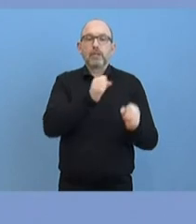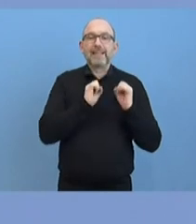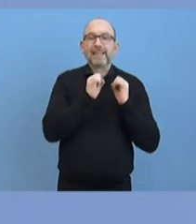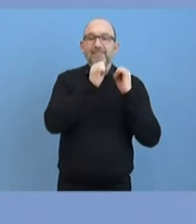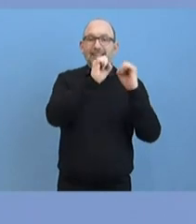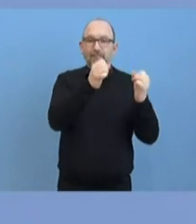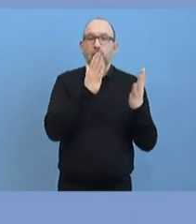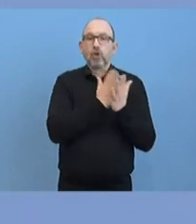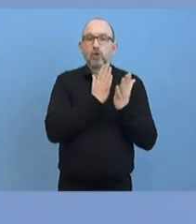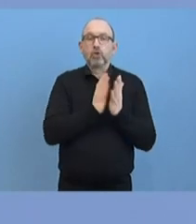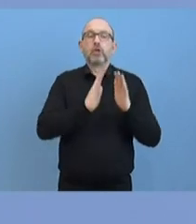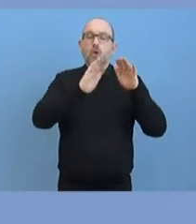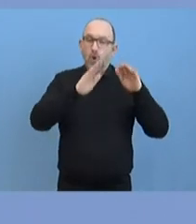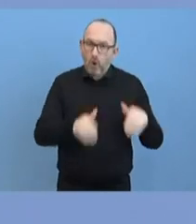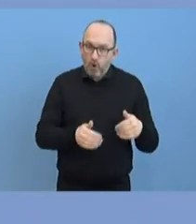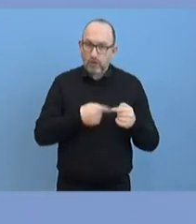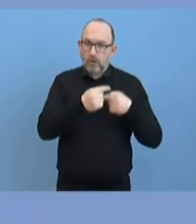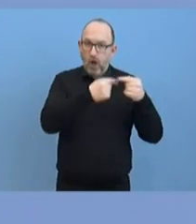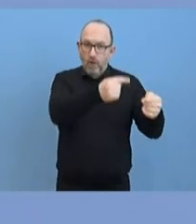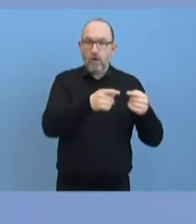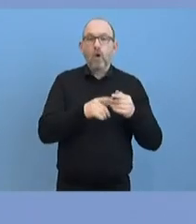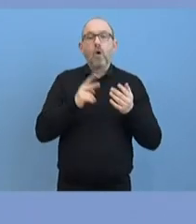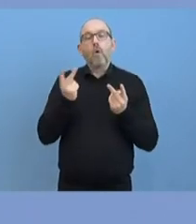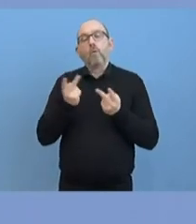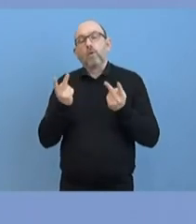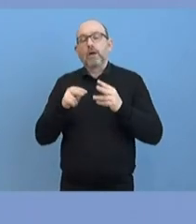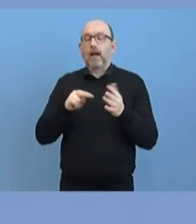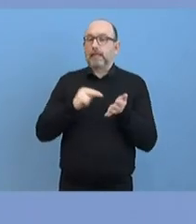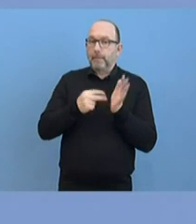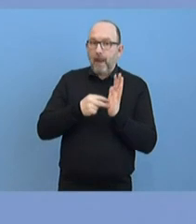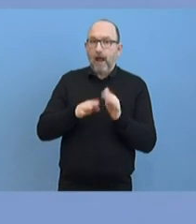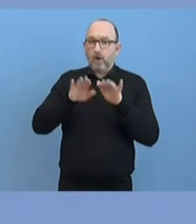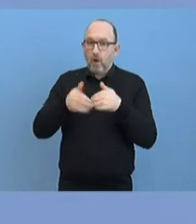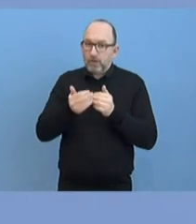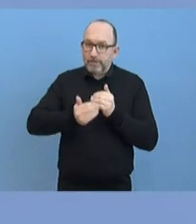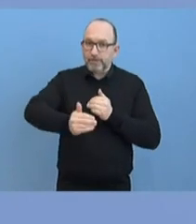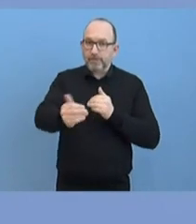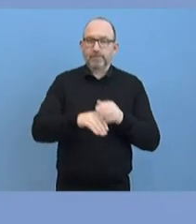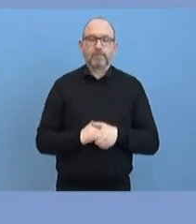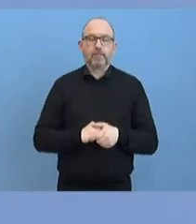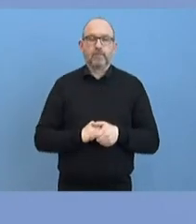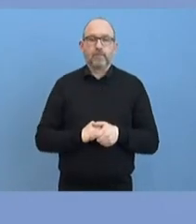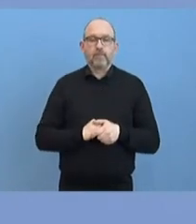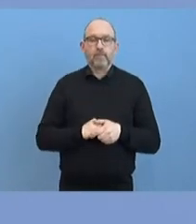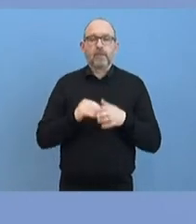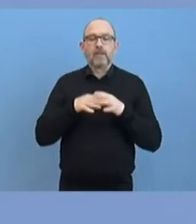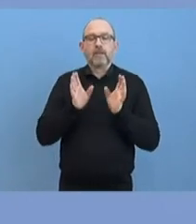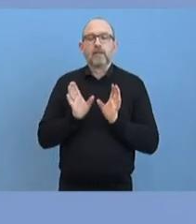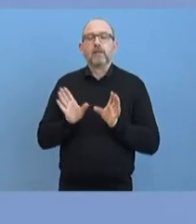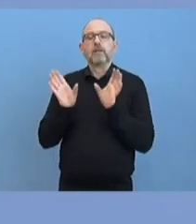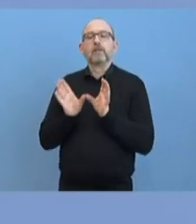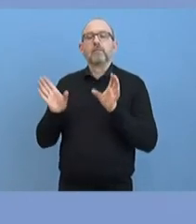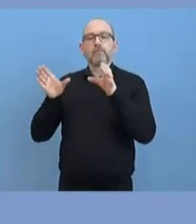auf den Weg gebracht worden sind oder auf den Weg gebracht werden. Die Kommission hat eine Corona-Response-Investment